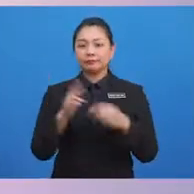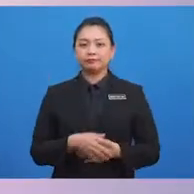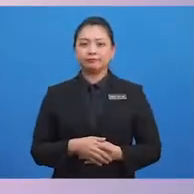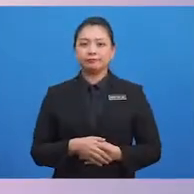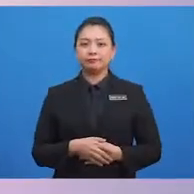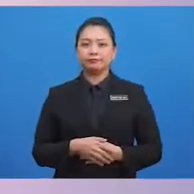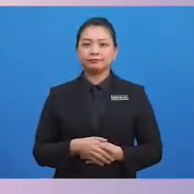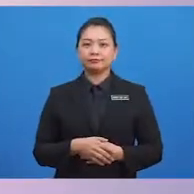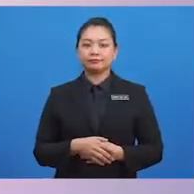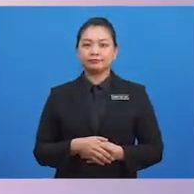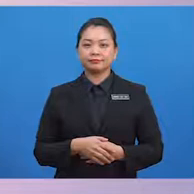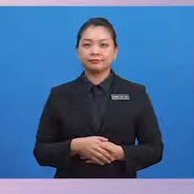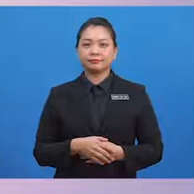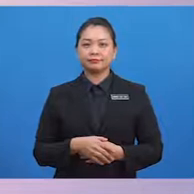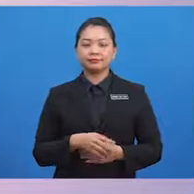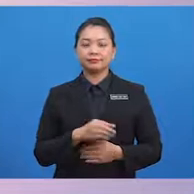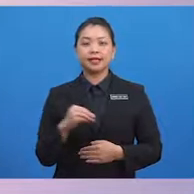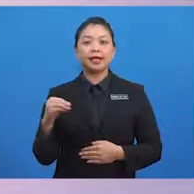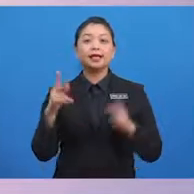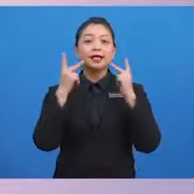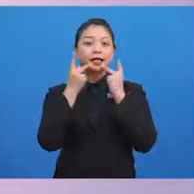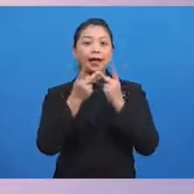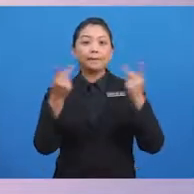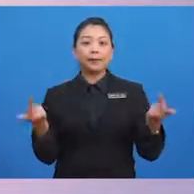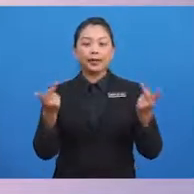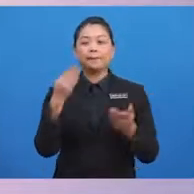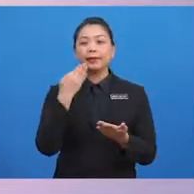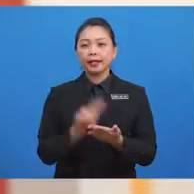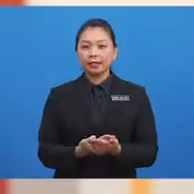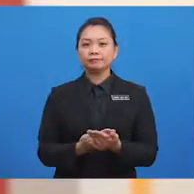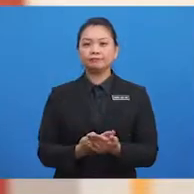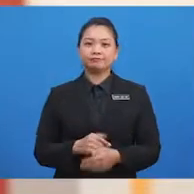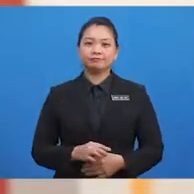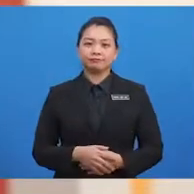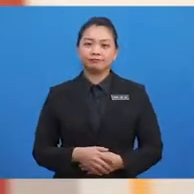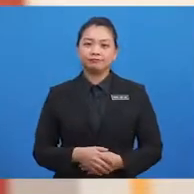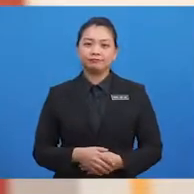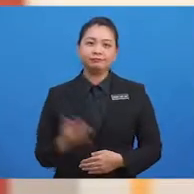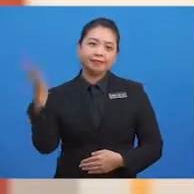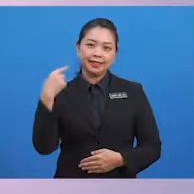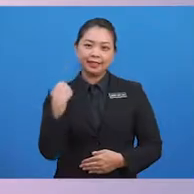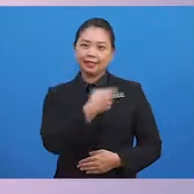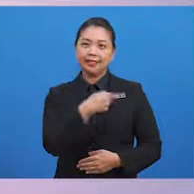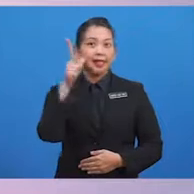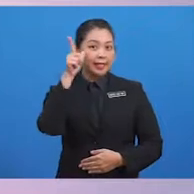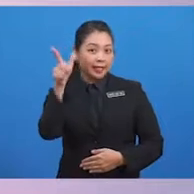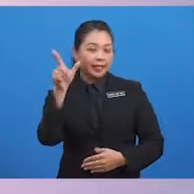membalas dengan kabar baik. Mari kita lihat gambar ini.